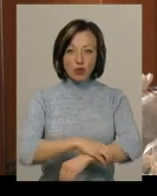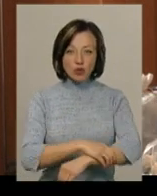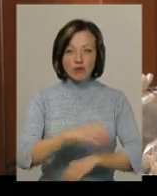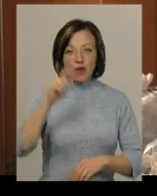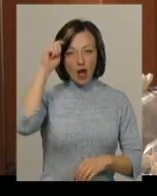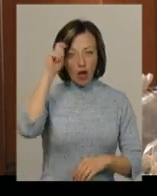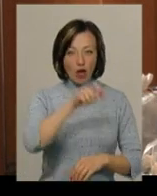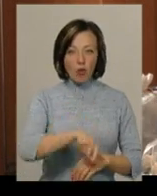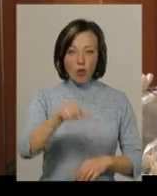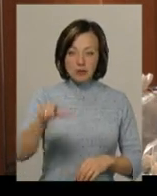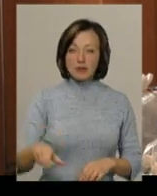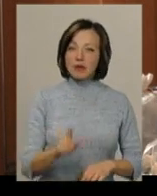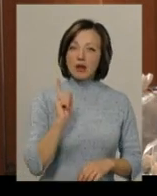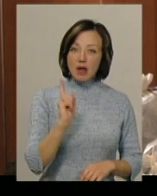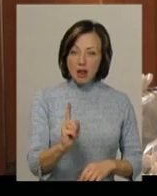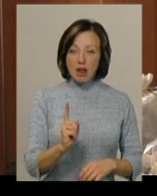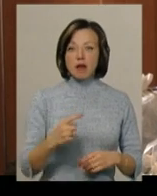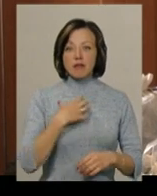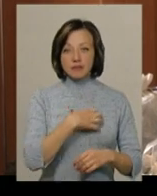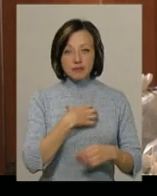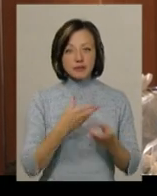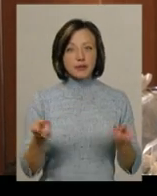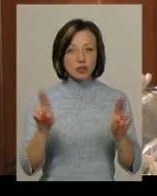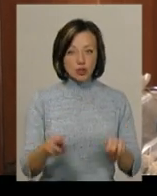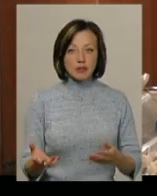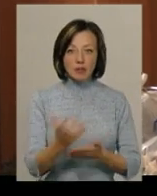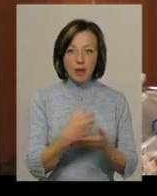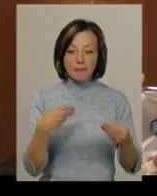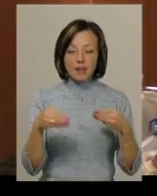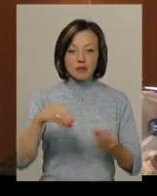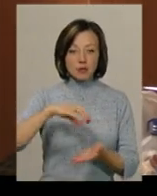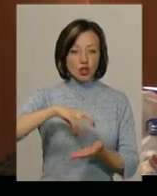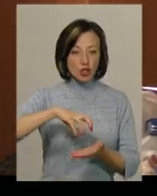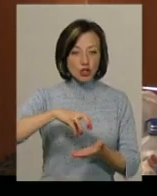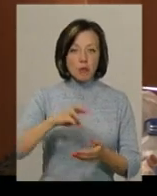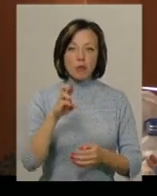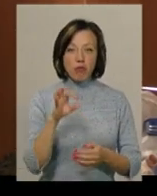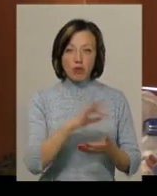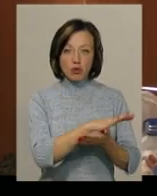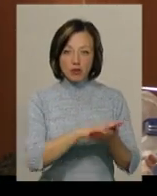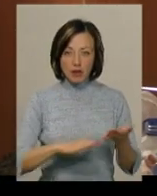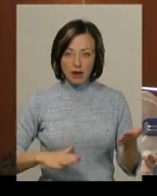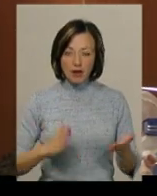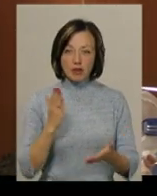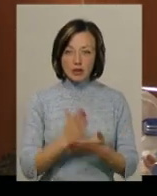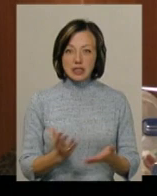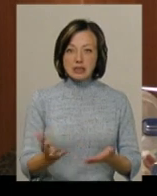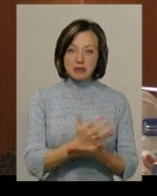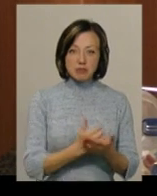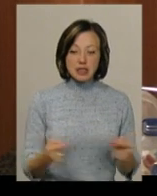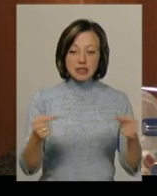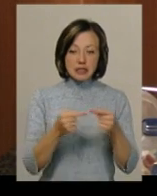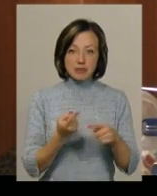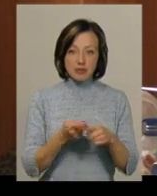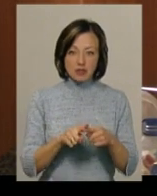хлопців. Але все-таки актуально залишається збирати пластикові кришечки, бо далі продовжується збір іменно